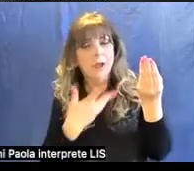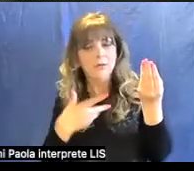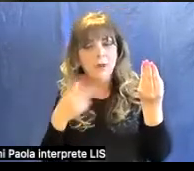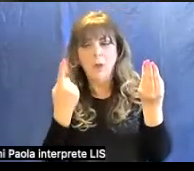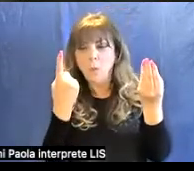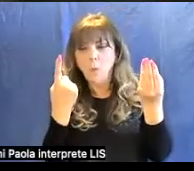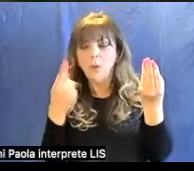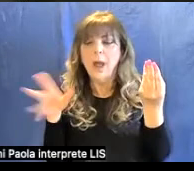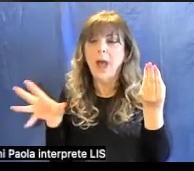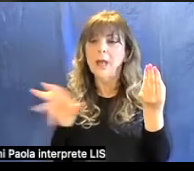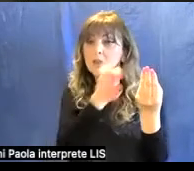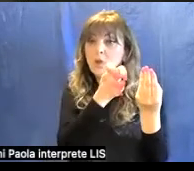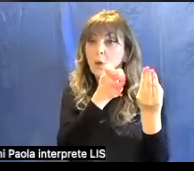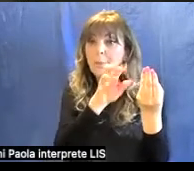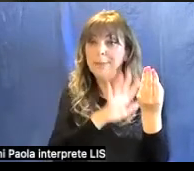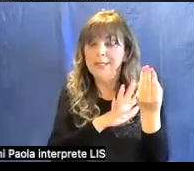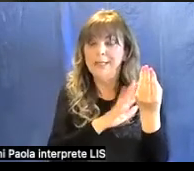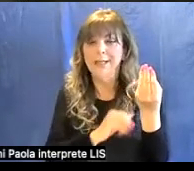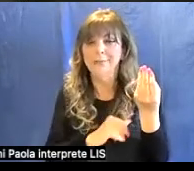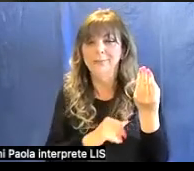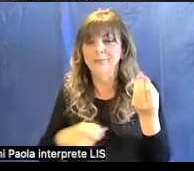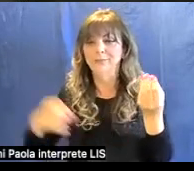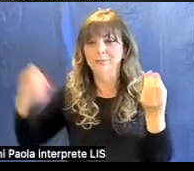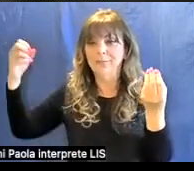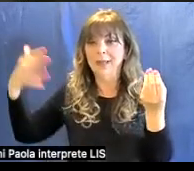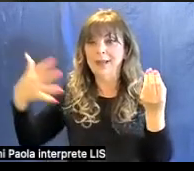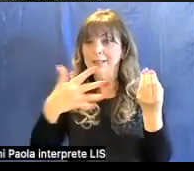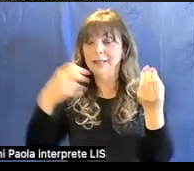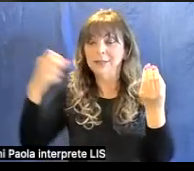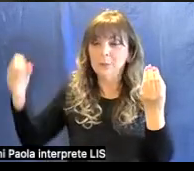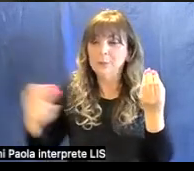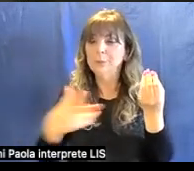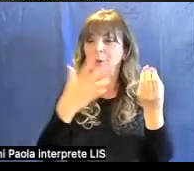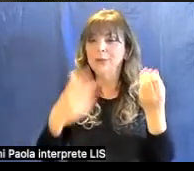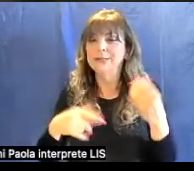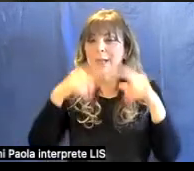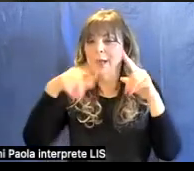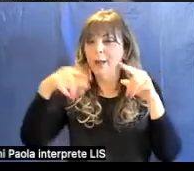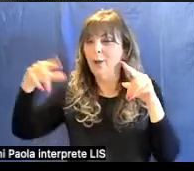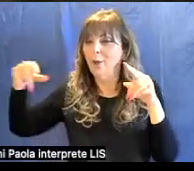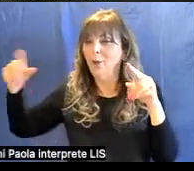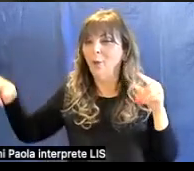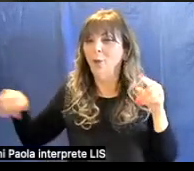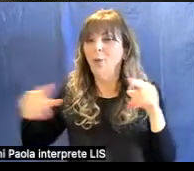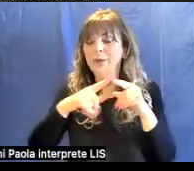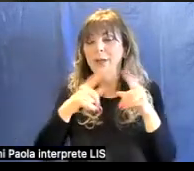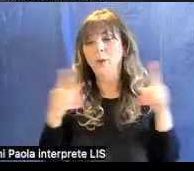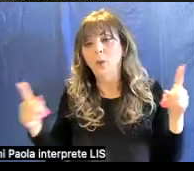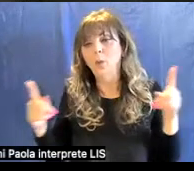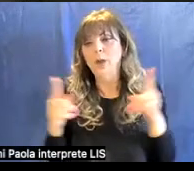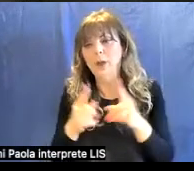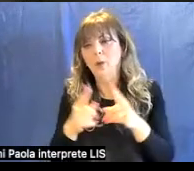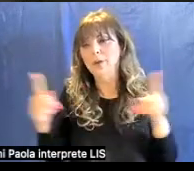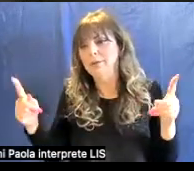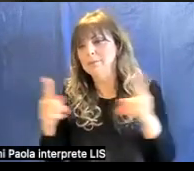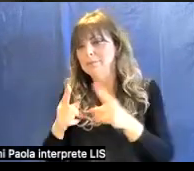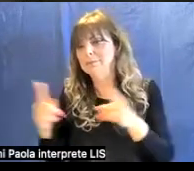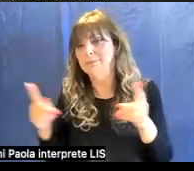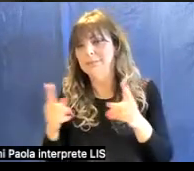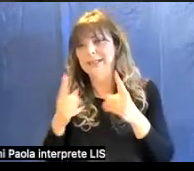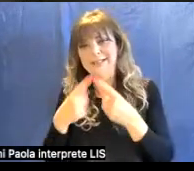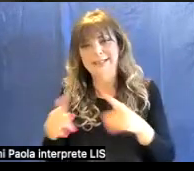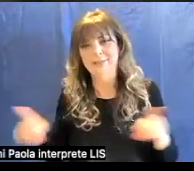Immaginiamo quindi le radiazioni luminose come una serie di onde a differente lunghezza. Qui le abbiamo